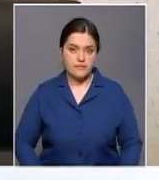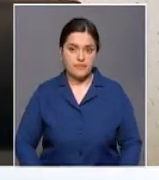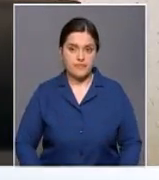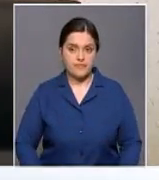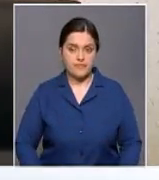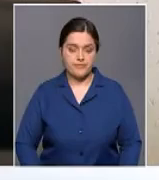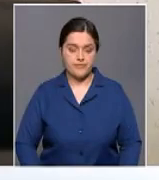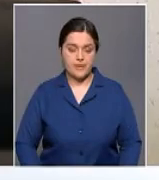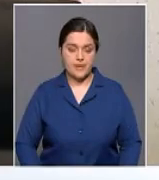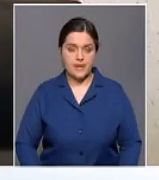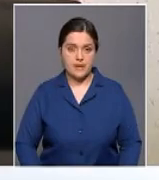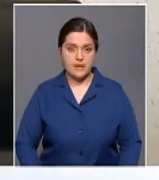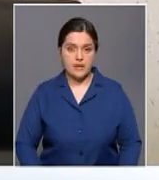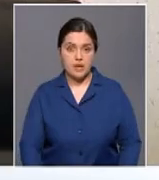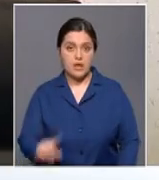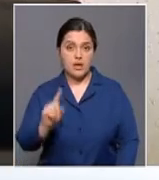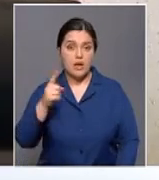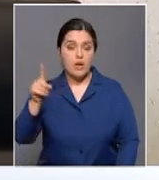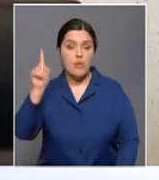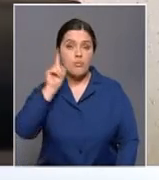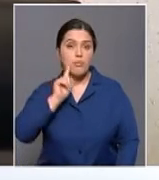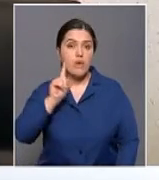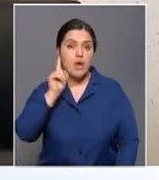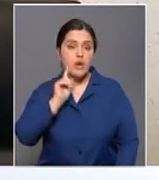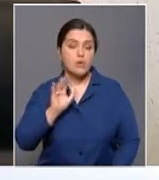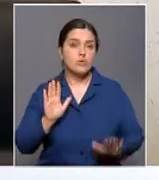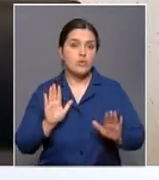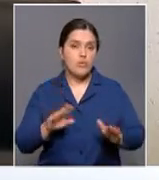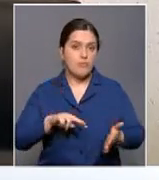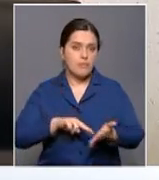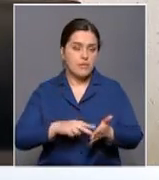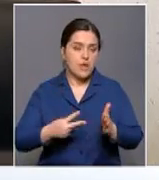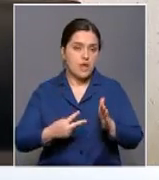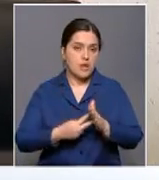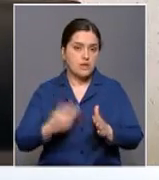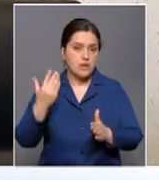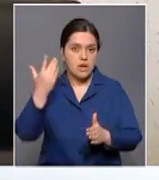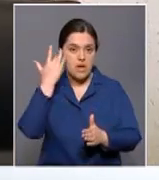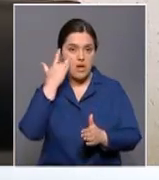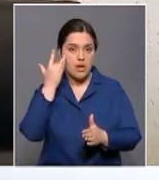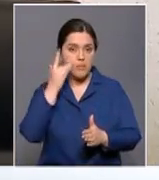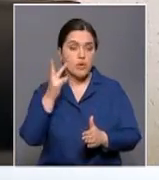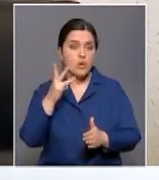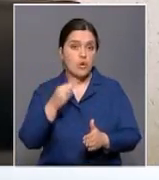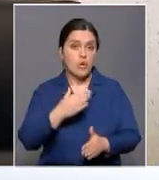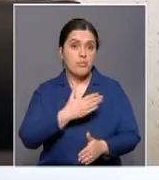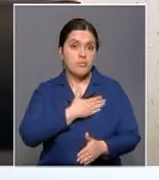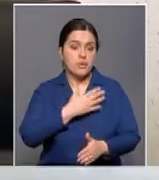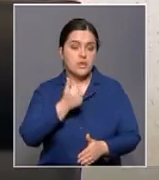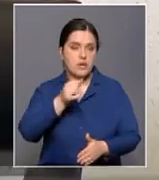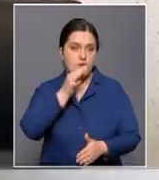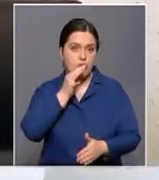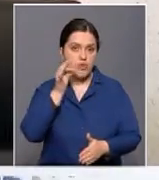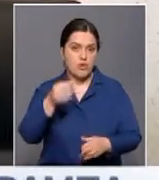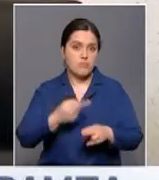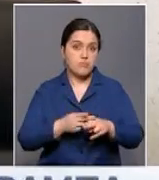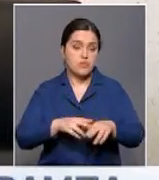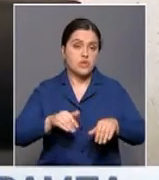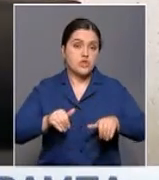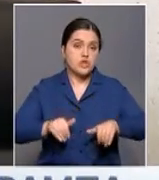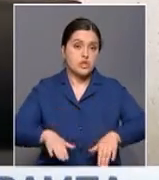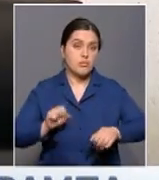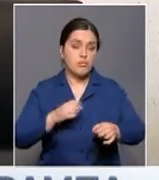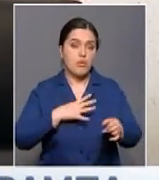Во-первых, стоит подчеркнуть, что это пока просто намерение американских властей. Но мы не могли на него не отреагировать, поскольку от этого решения может